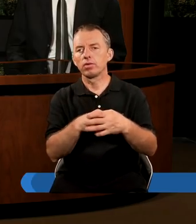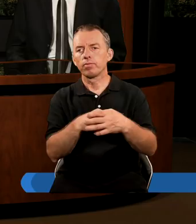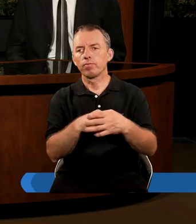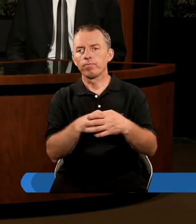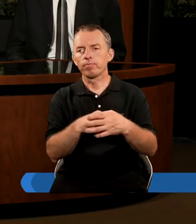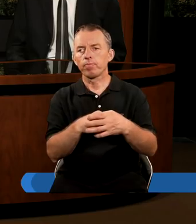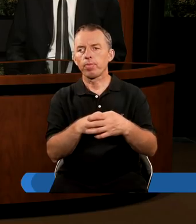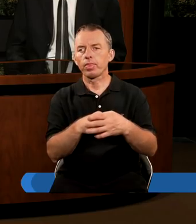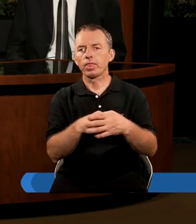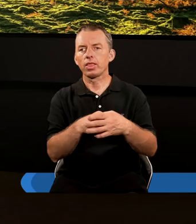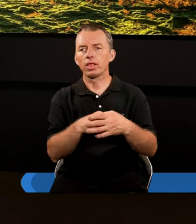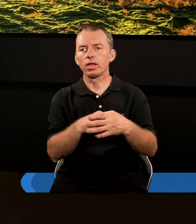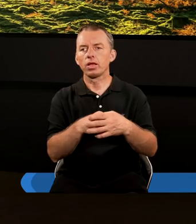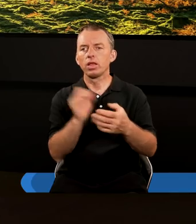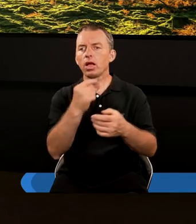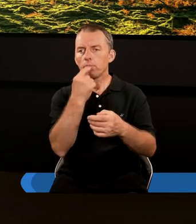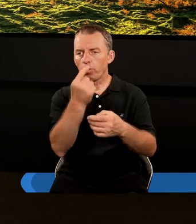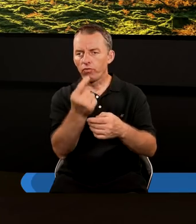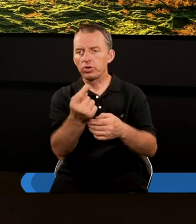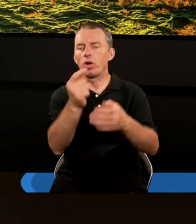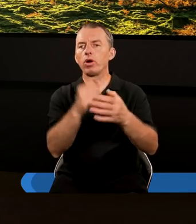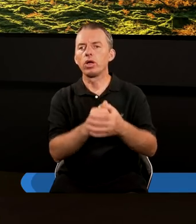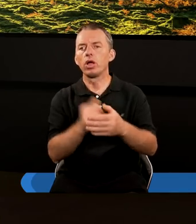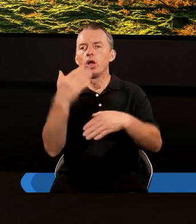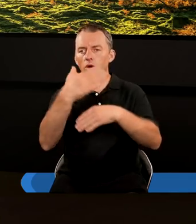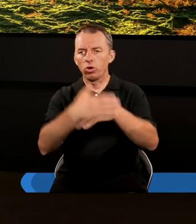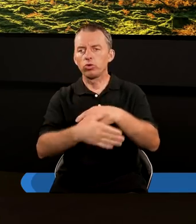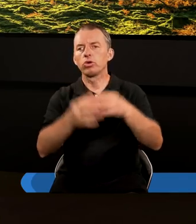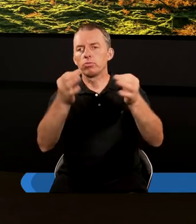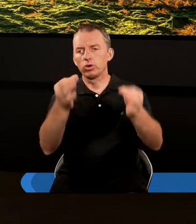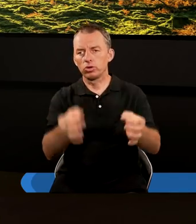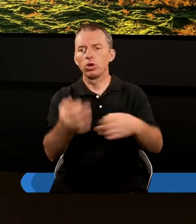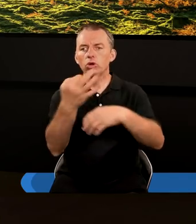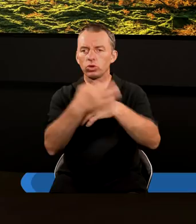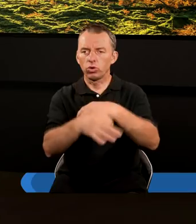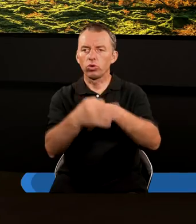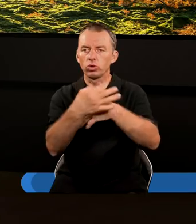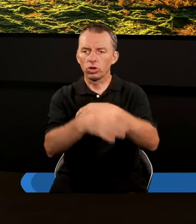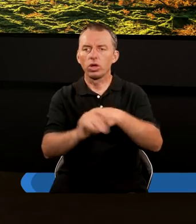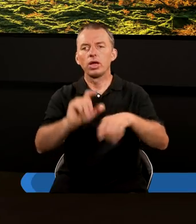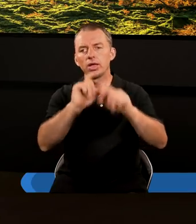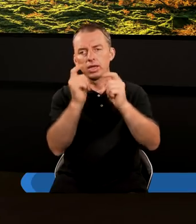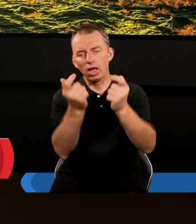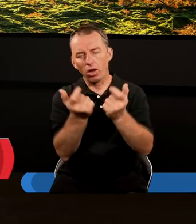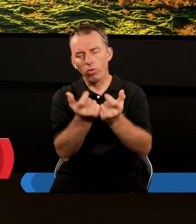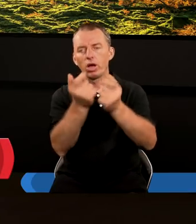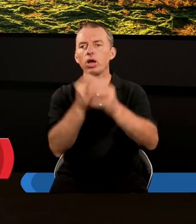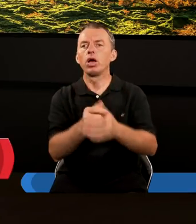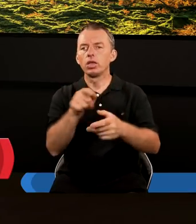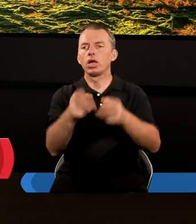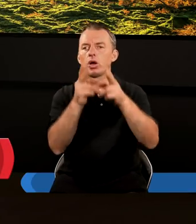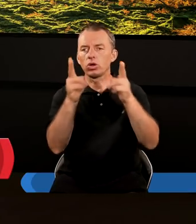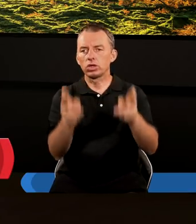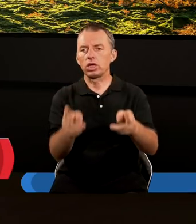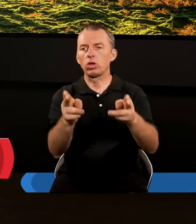Amen. Tak jak powiedziałem, kończymy dzisiaj studium całego tego